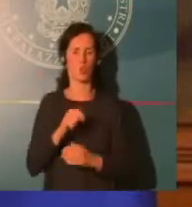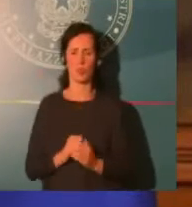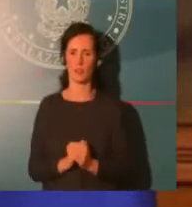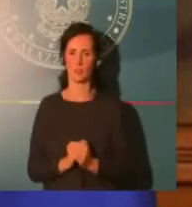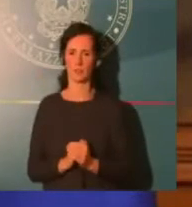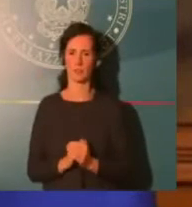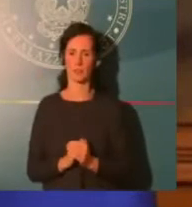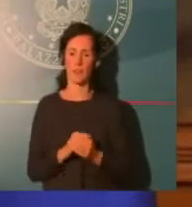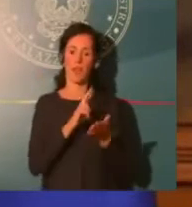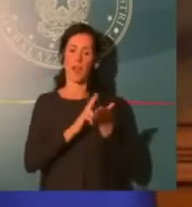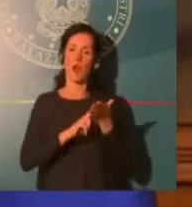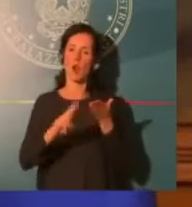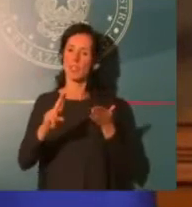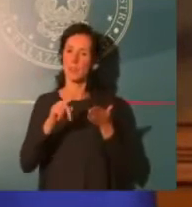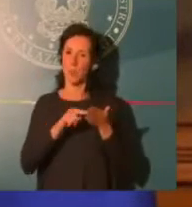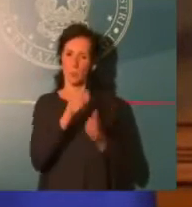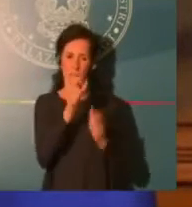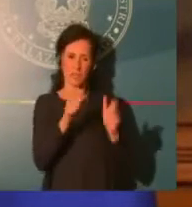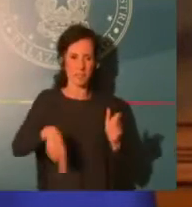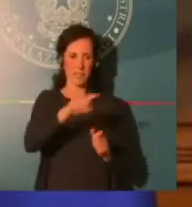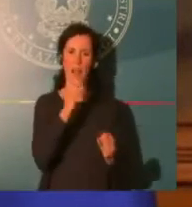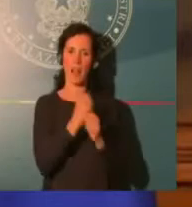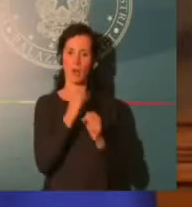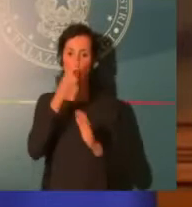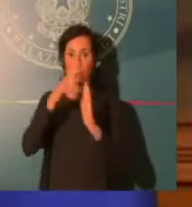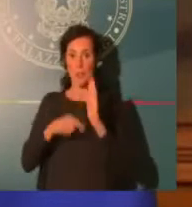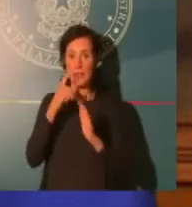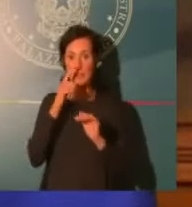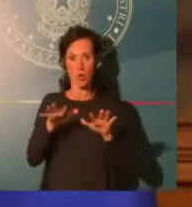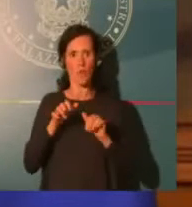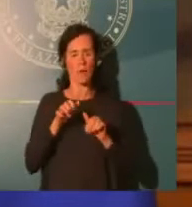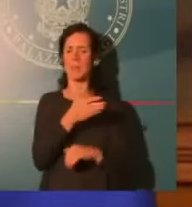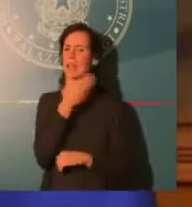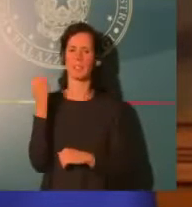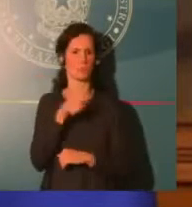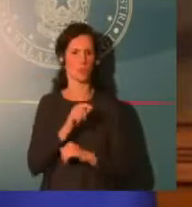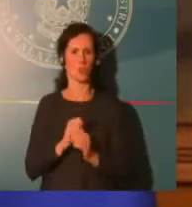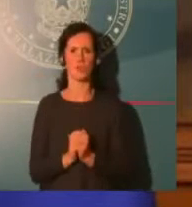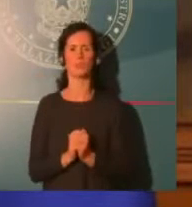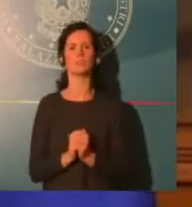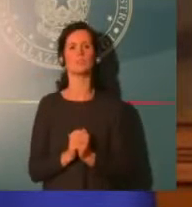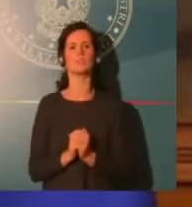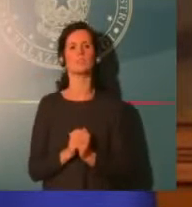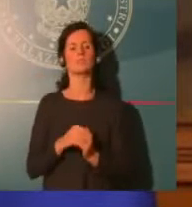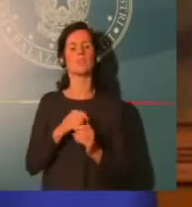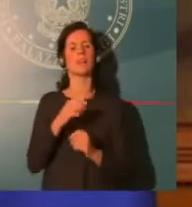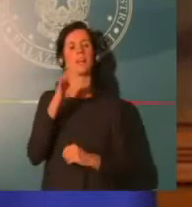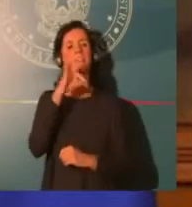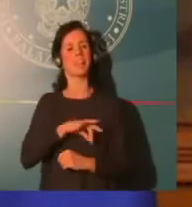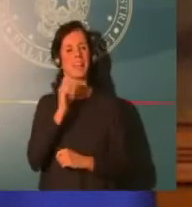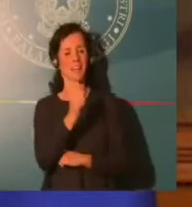specifica per i lavoratori dello spettacolo, del turismo pari a 1.000 euro per ciascuno. Ci sarà un fondo di 100